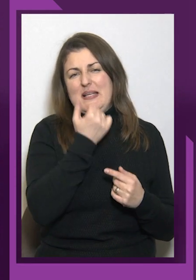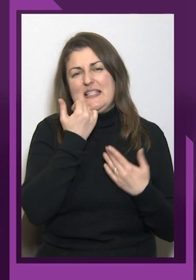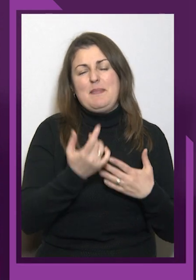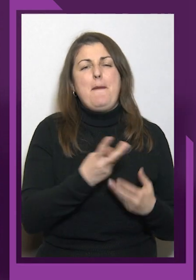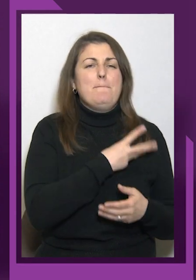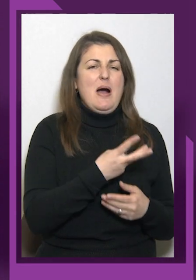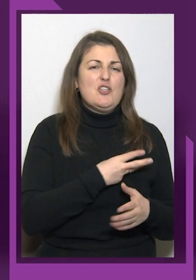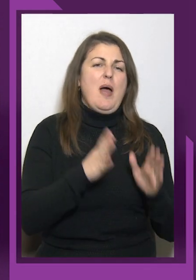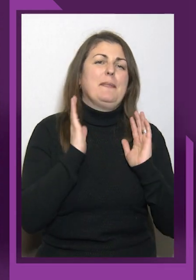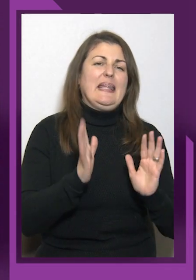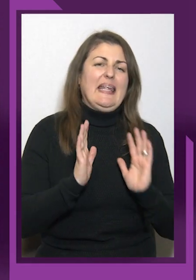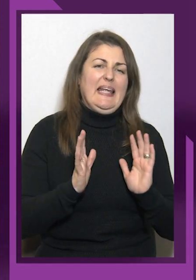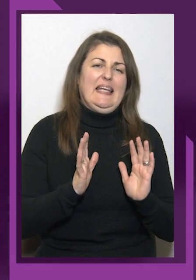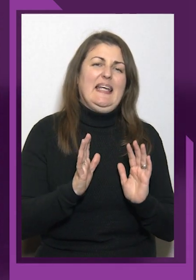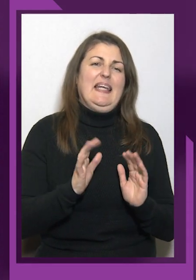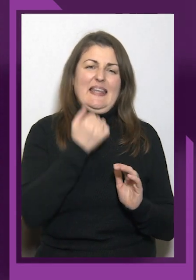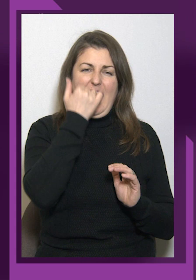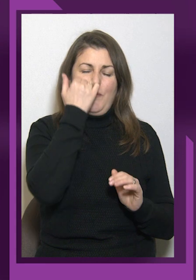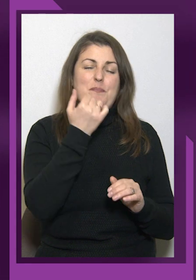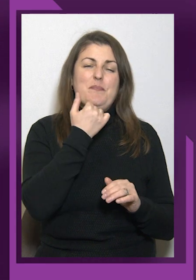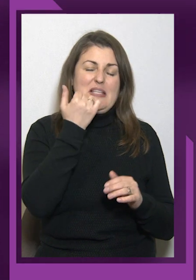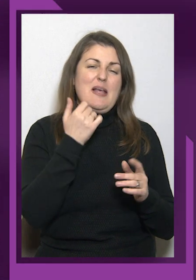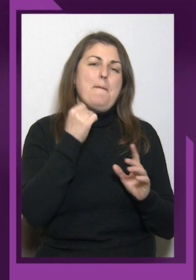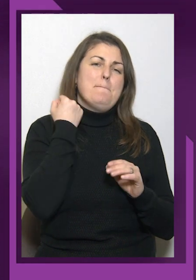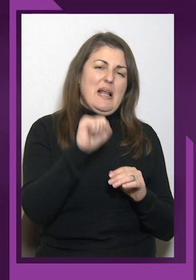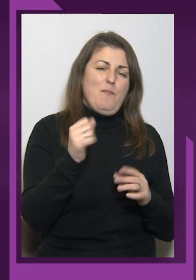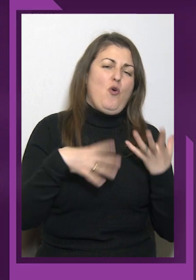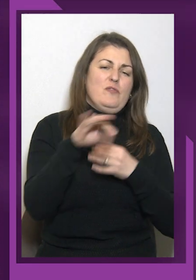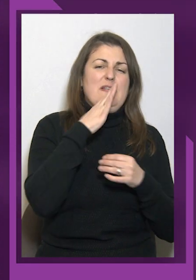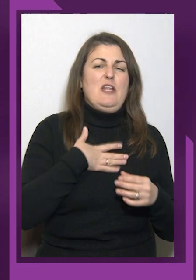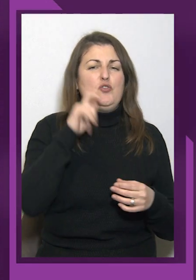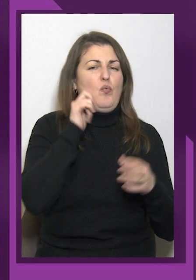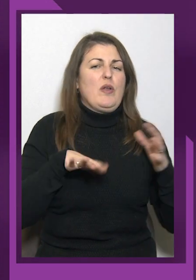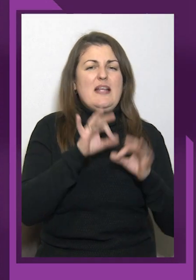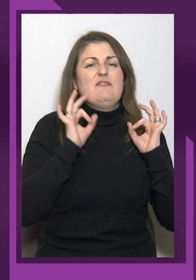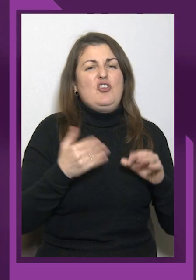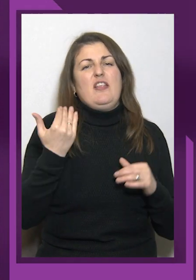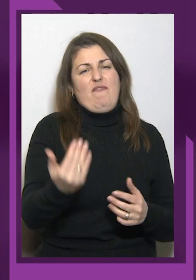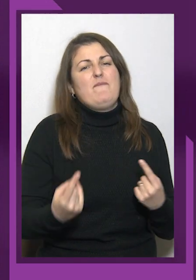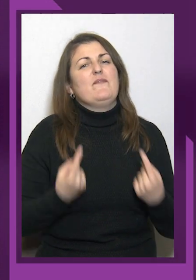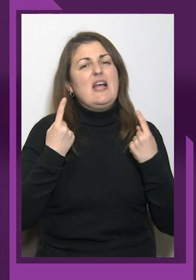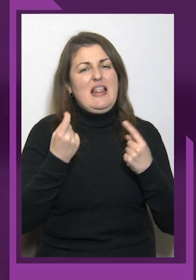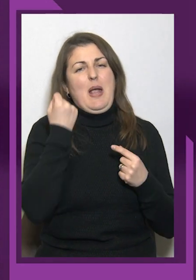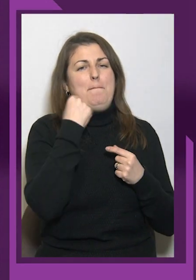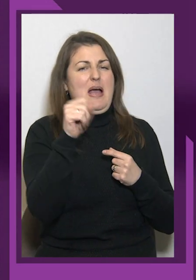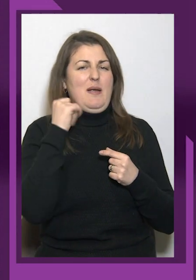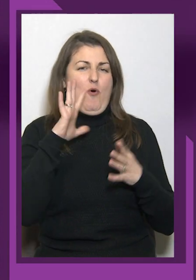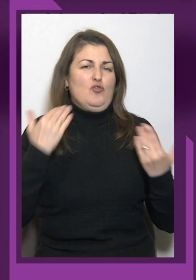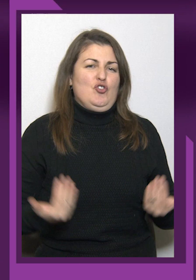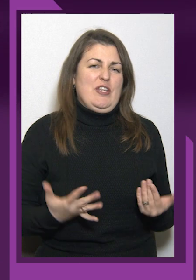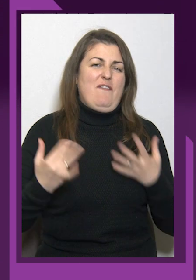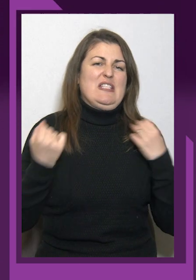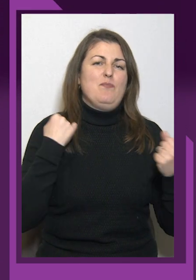перемоги і всій нашій Україні, і, звичайно, вам великих перемог у житті і в спорті вже в найближчому майбутньому.